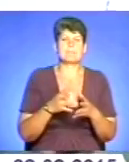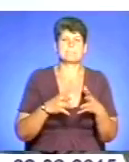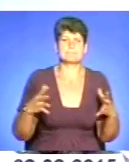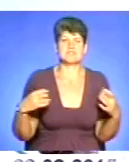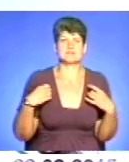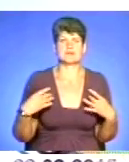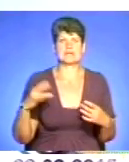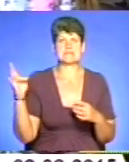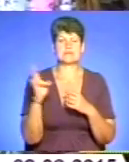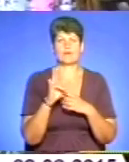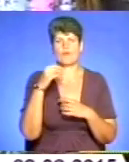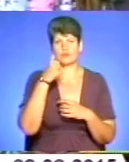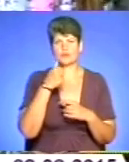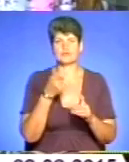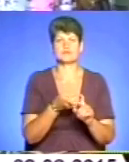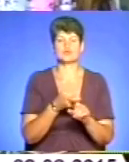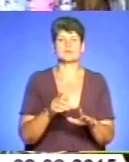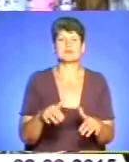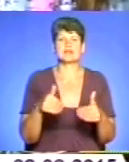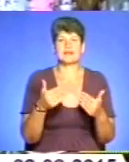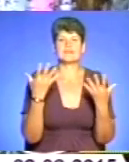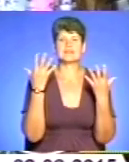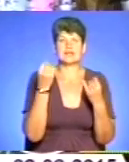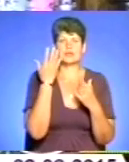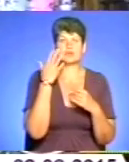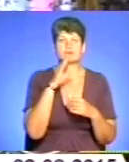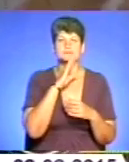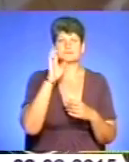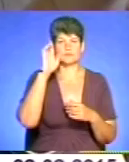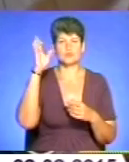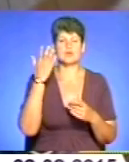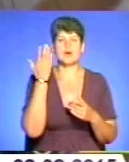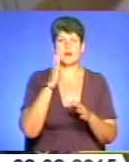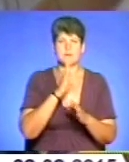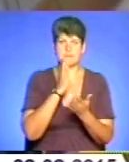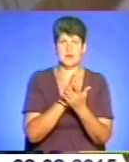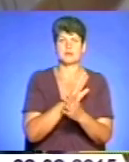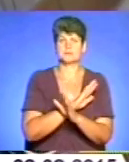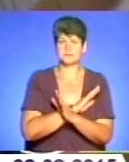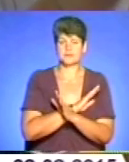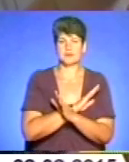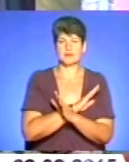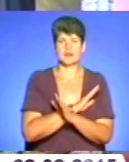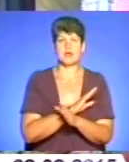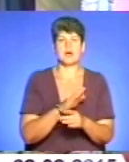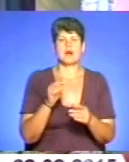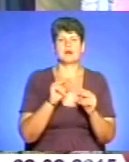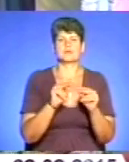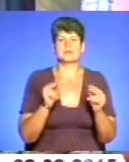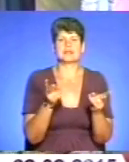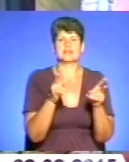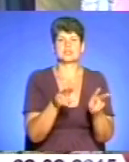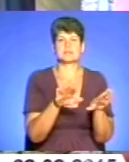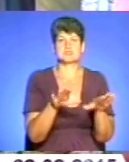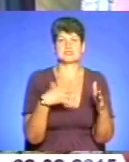церковного року. Згідно з переданням, в день, коли Богоматір мала відійти у вічність, апостоли залишили місця своєї проповіді